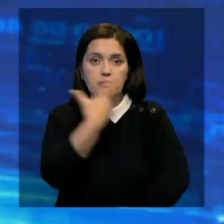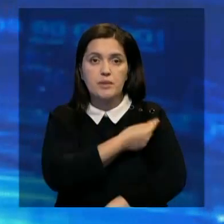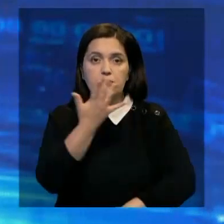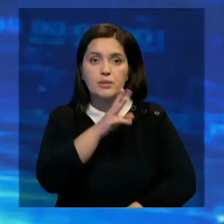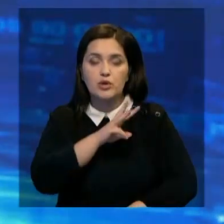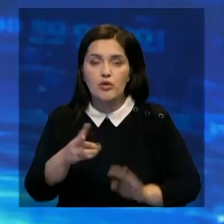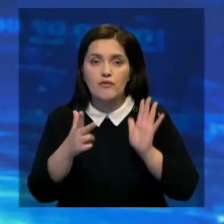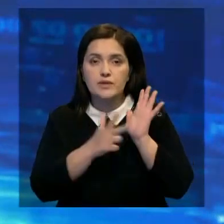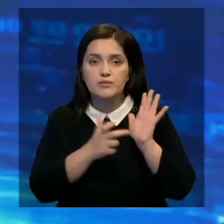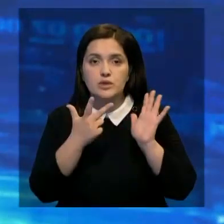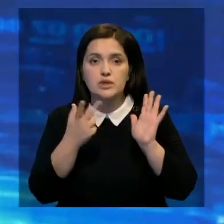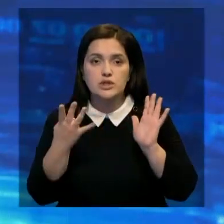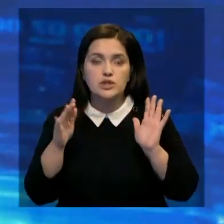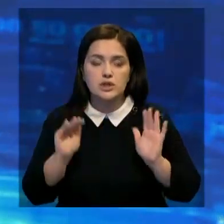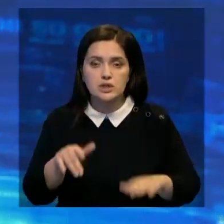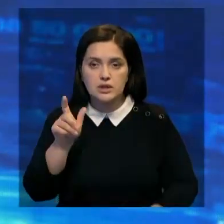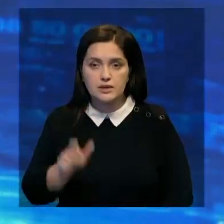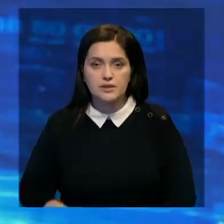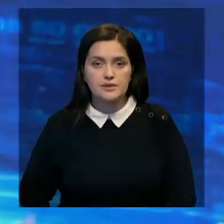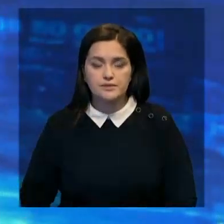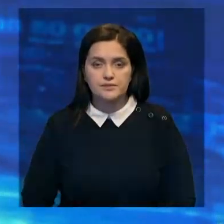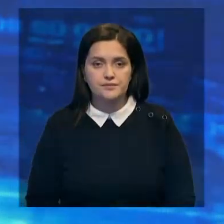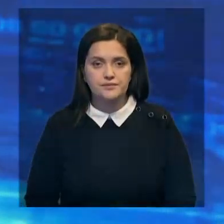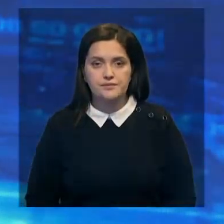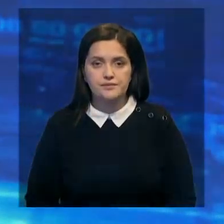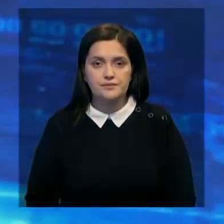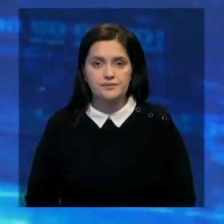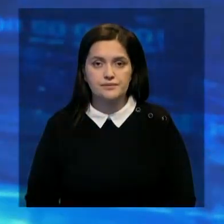5 миллионов 834 тысячи человек.